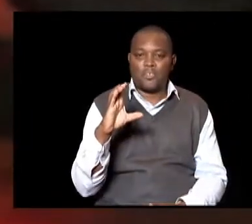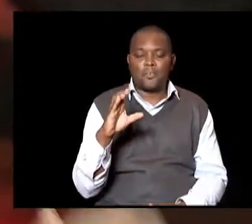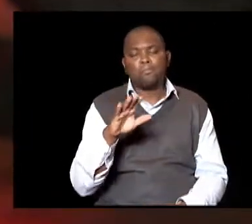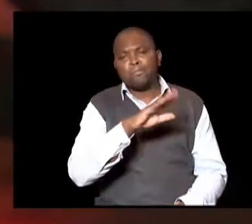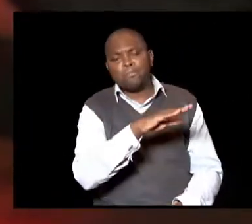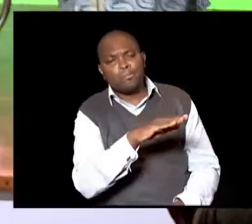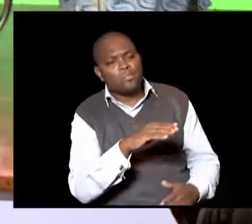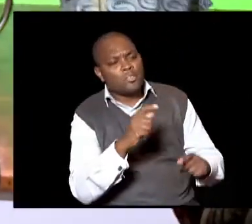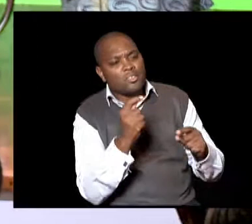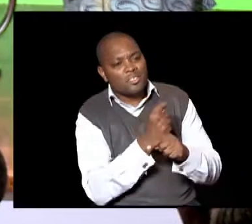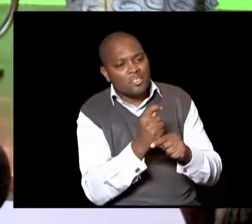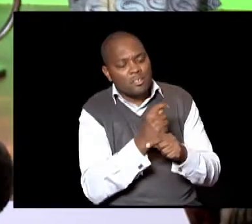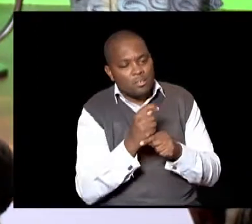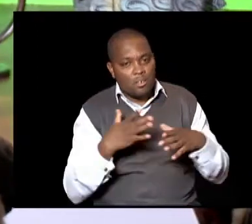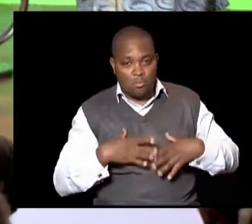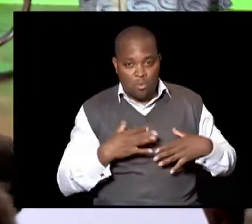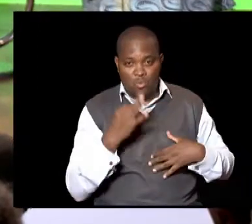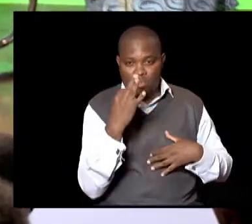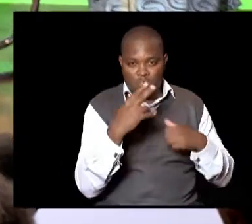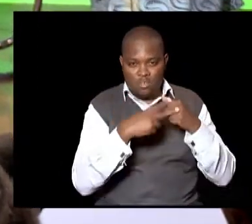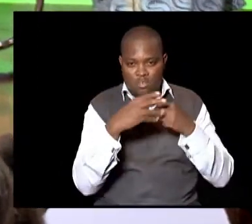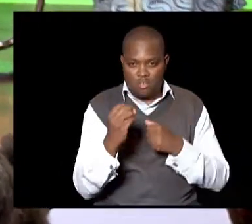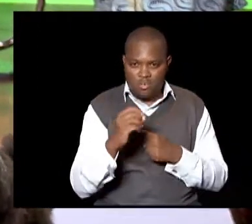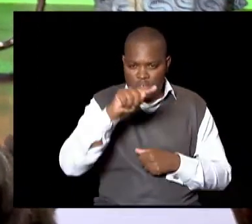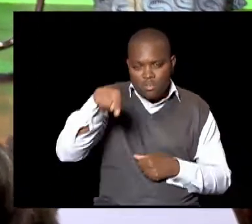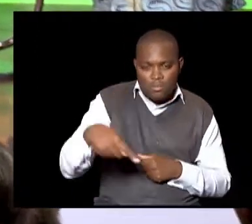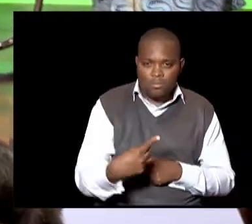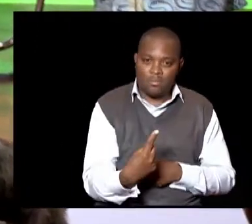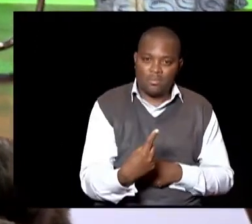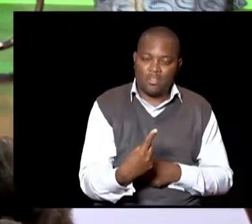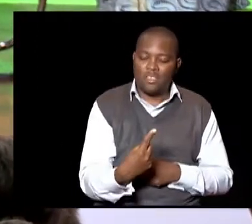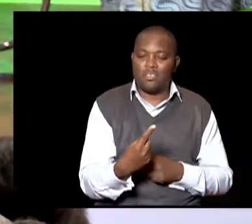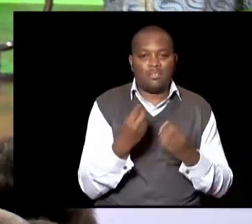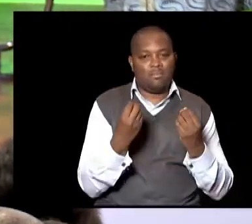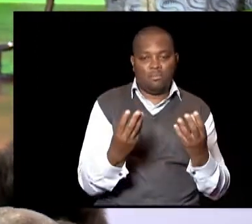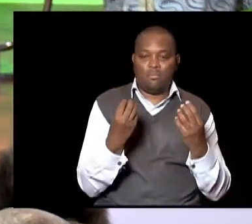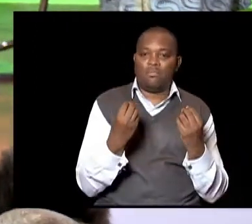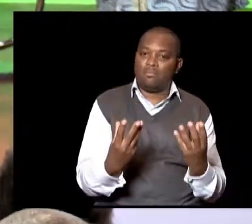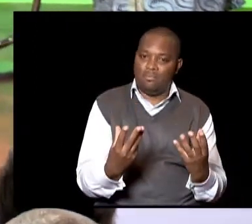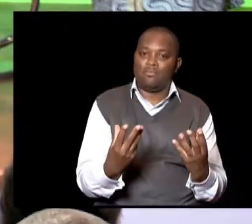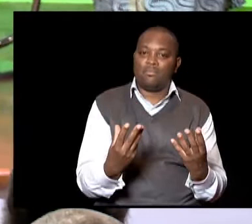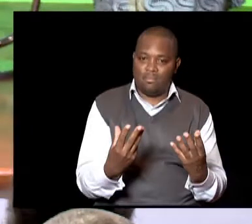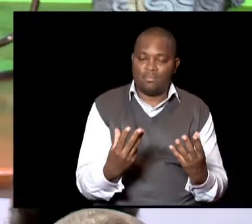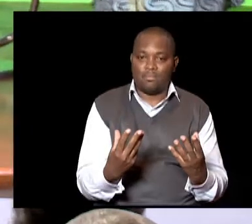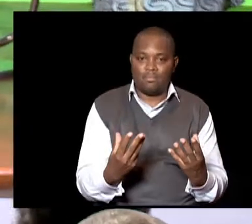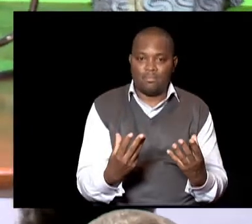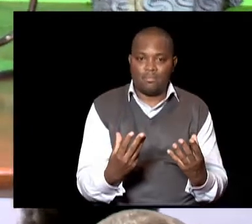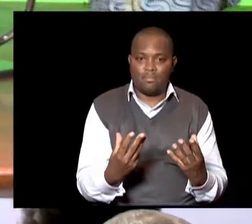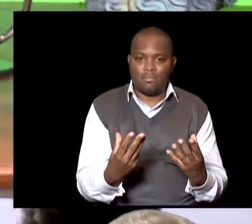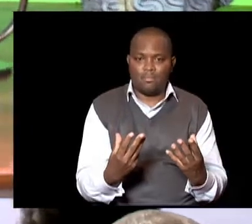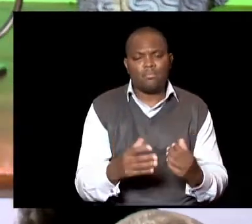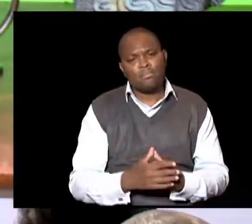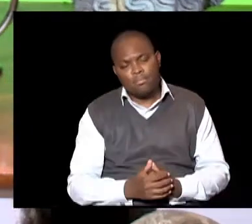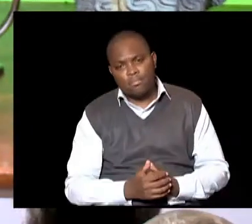Ani Training Ya watu so Tatu Na 70 Thao Ao ni wengi Ni wengi Ni